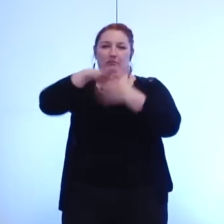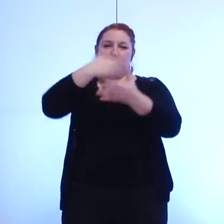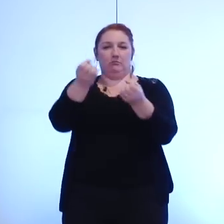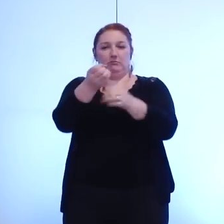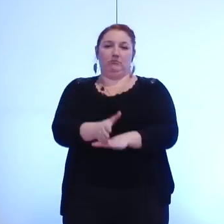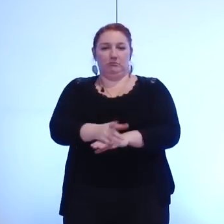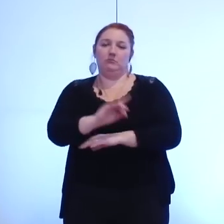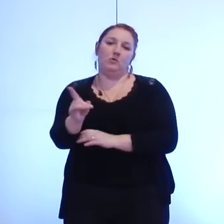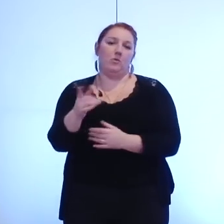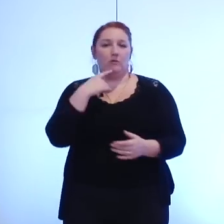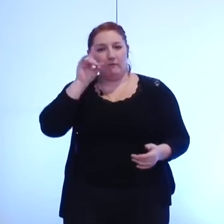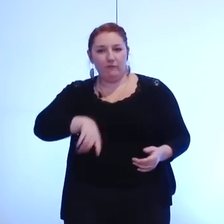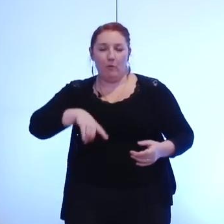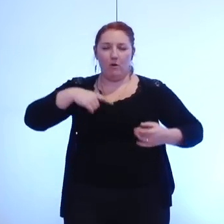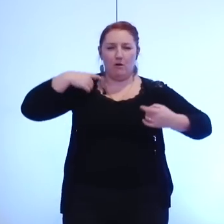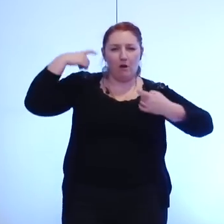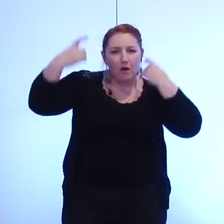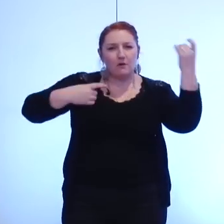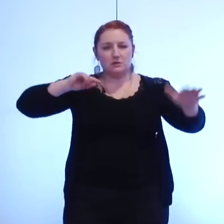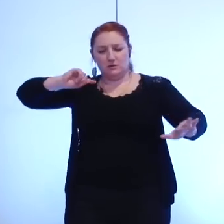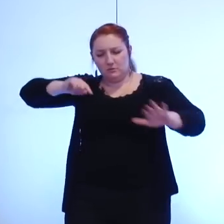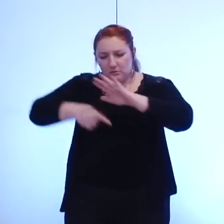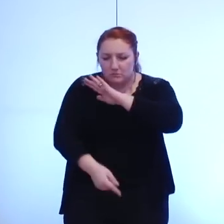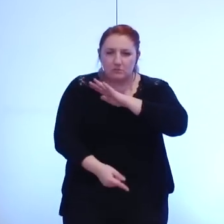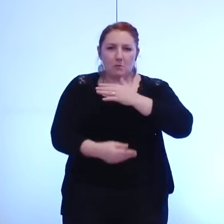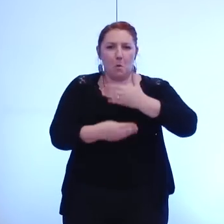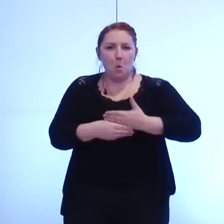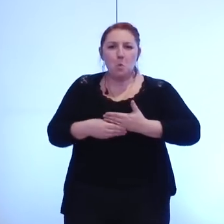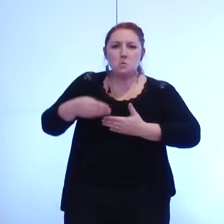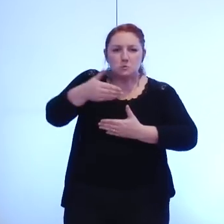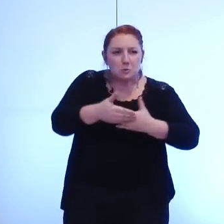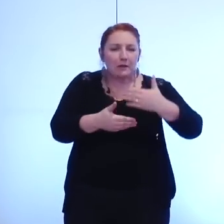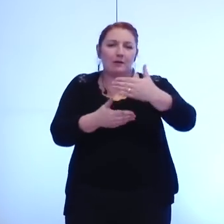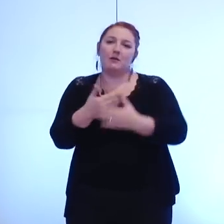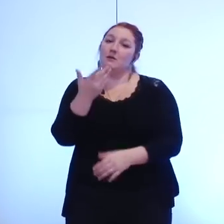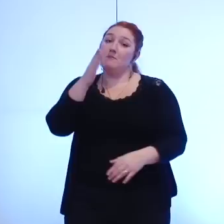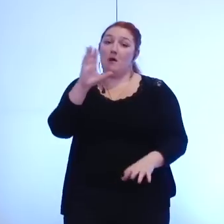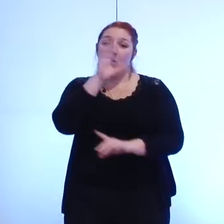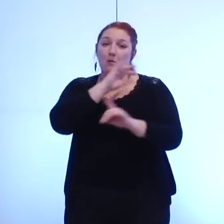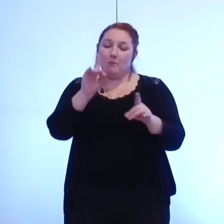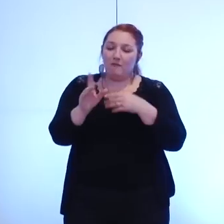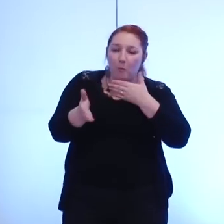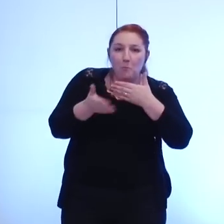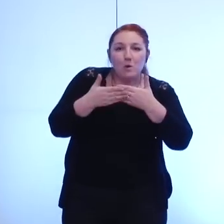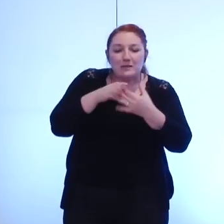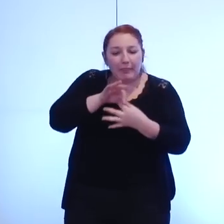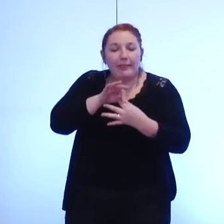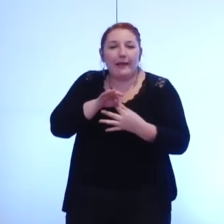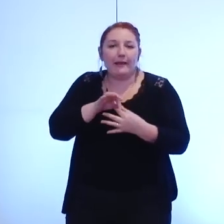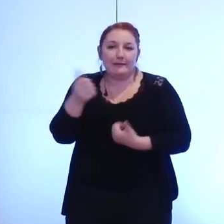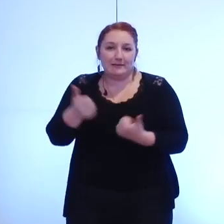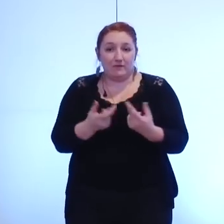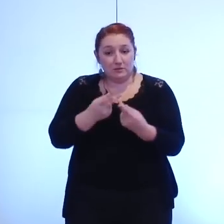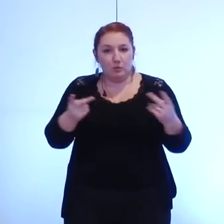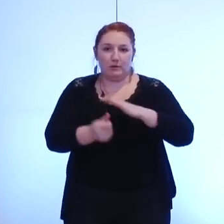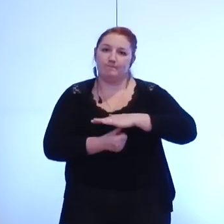restent encore une fois à construire avec toujours cet impératif de la proximité du service public comme élément